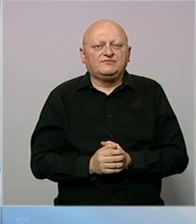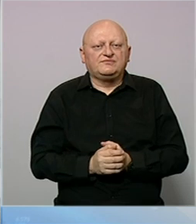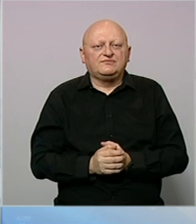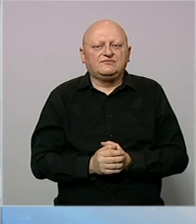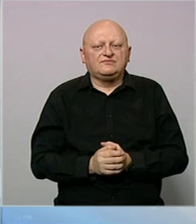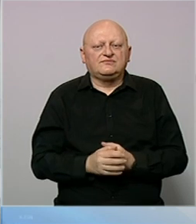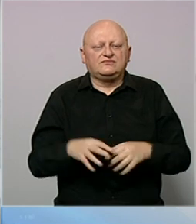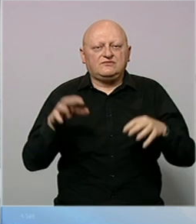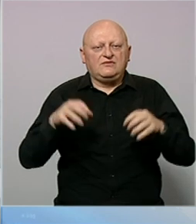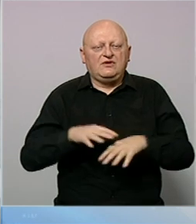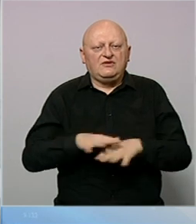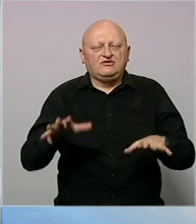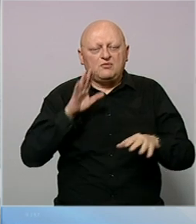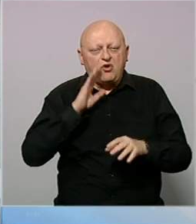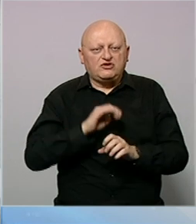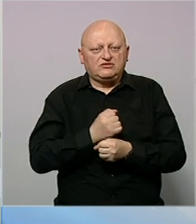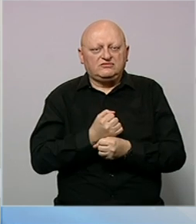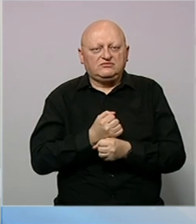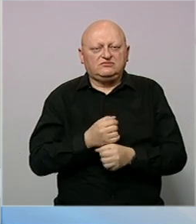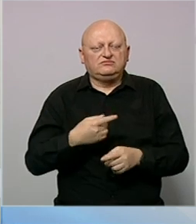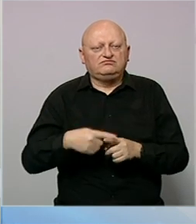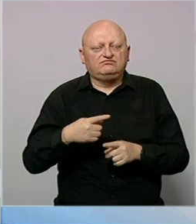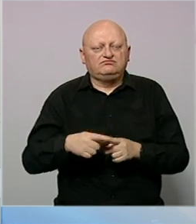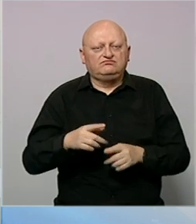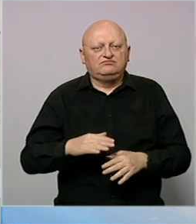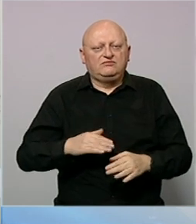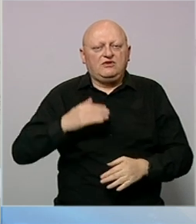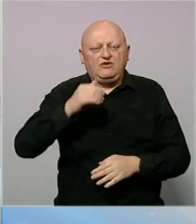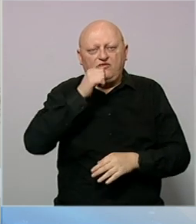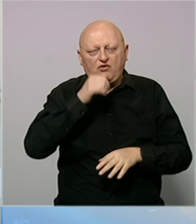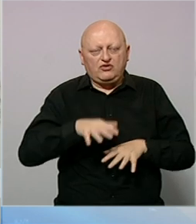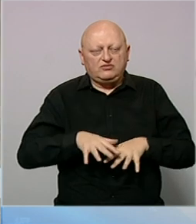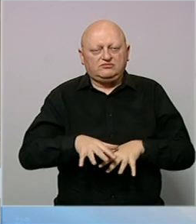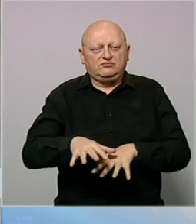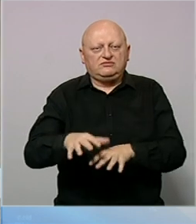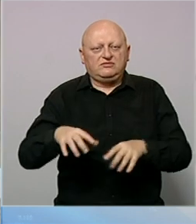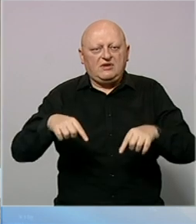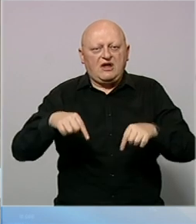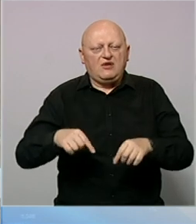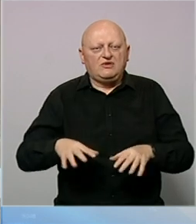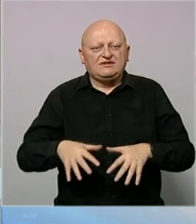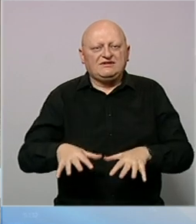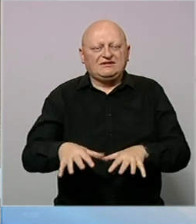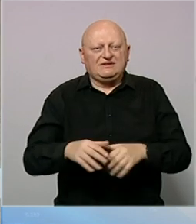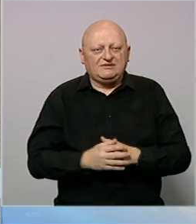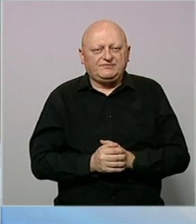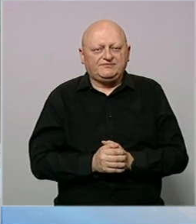Padavine u većem dijelu Bosne i Hercegovine prouzrokovalo je porast vodostaja rijeka i akumulacijskih jezera.